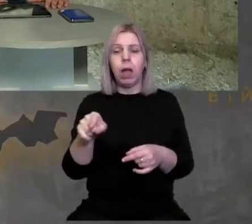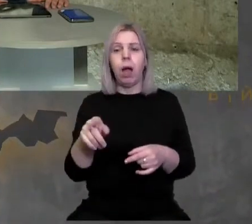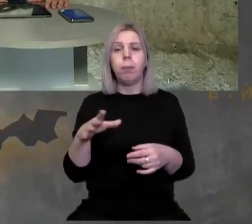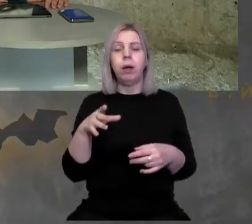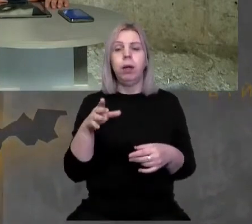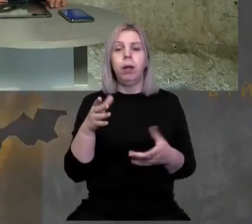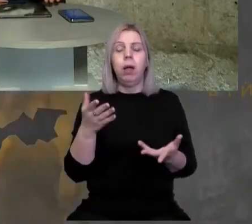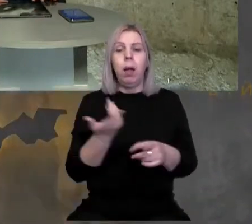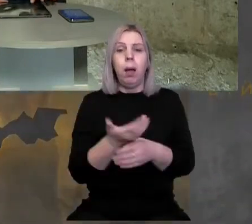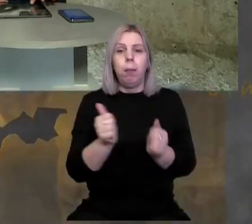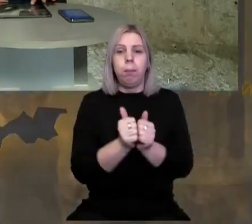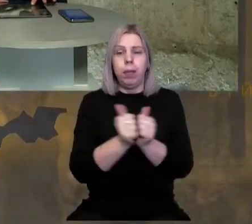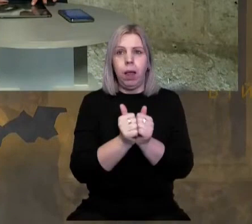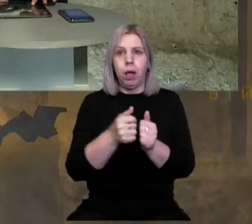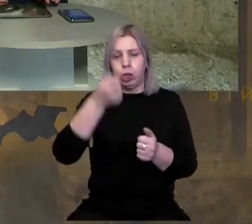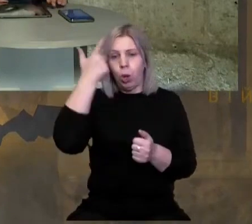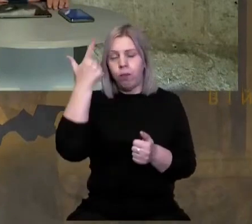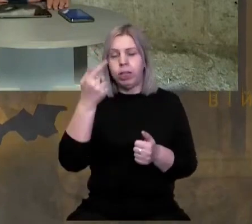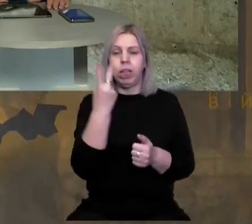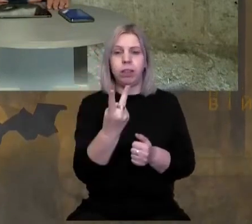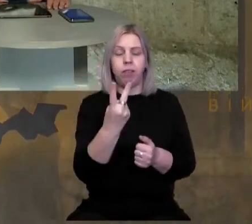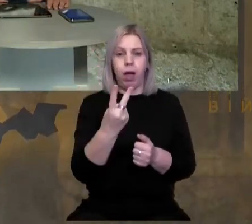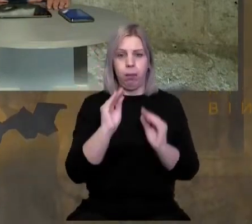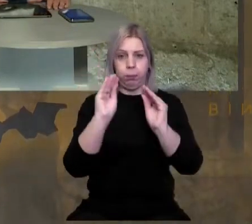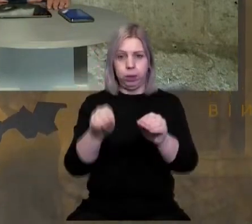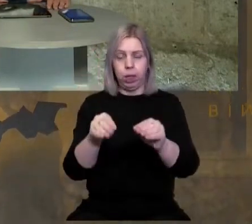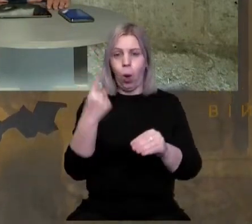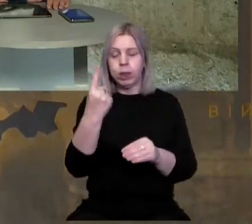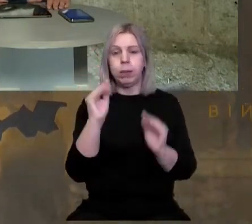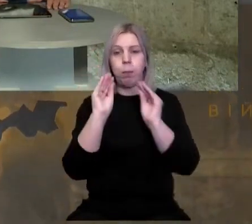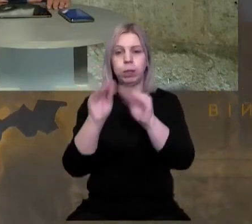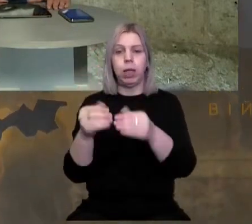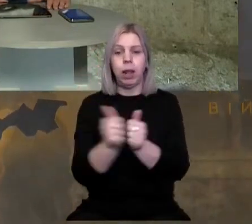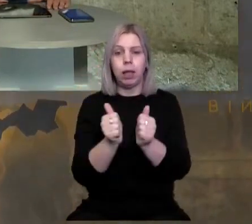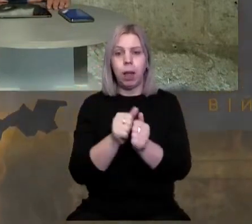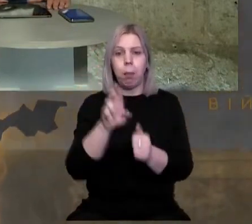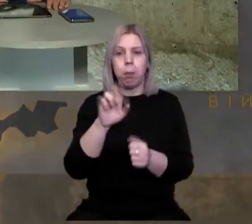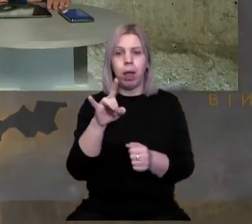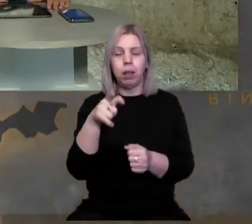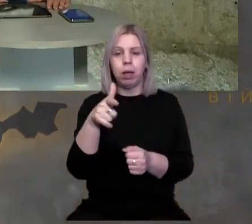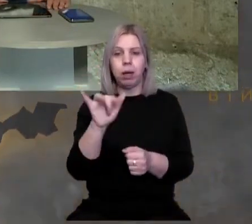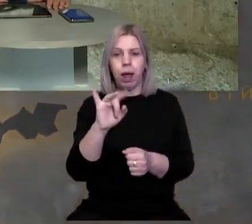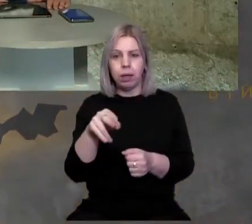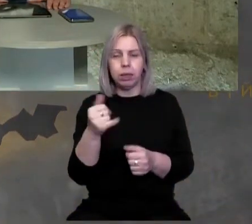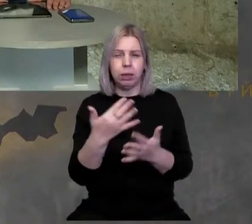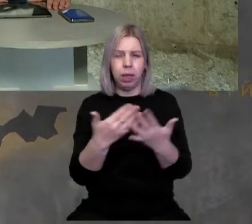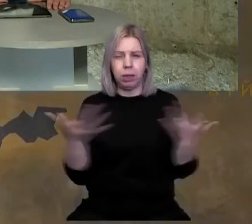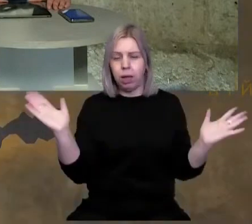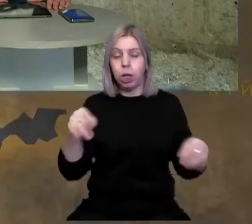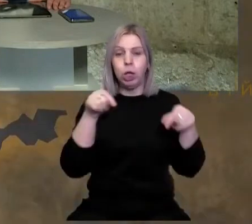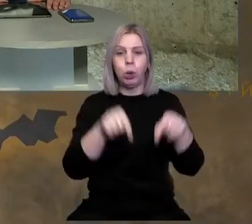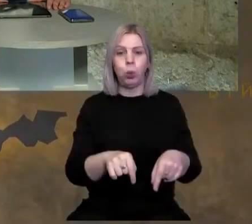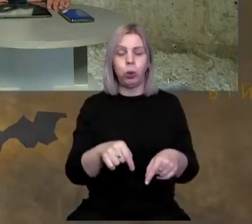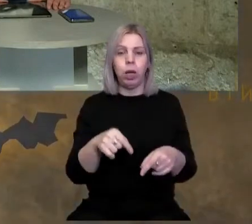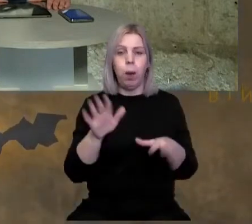біля, в Словаччині два із них встановили. Один встановили біля Белграда і так далі. Ну і тут,